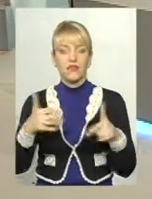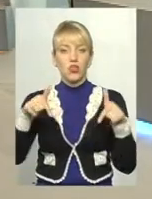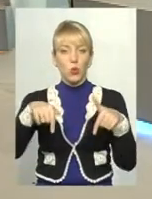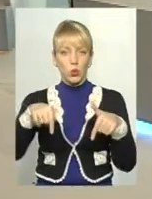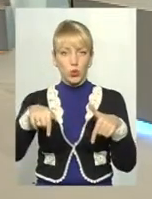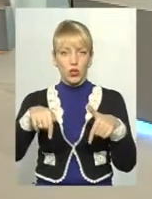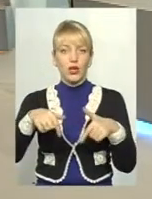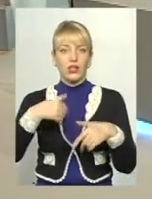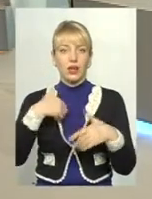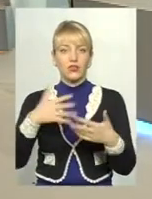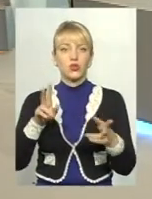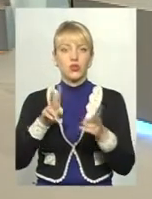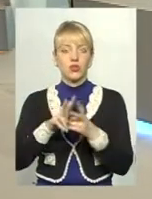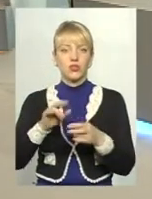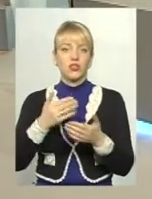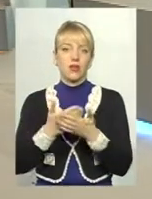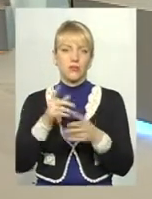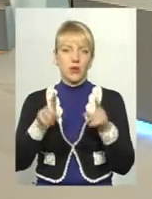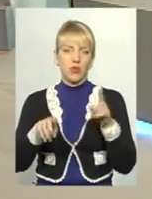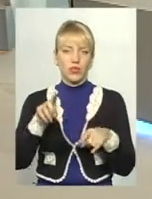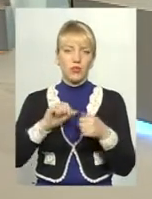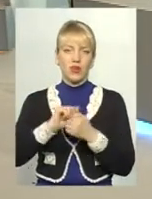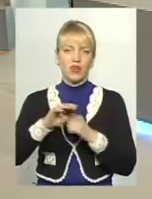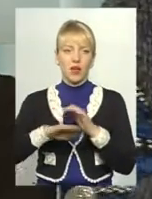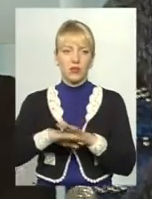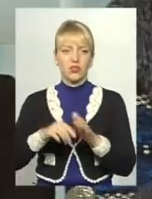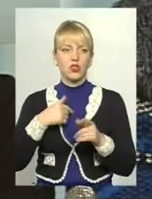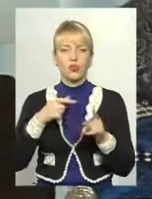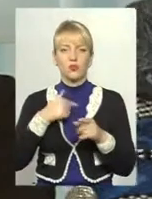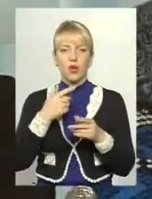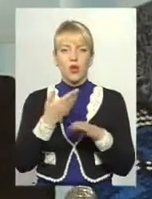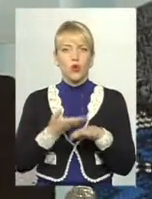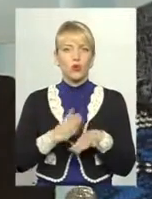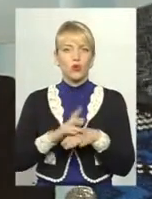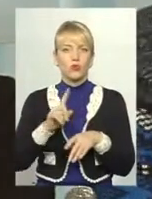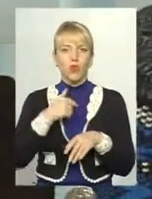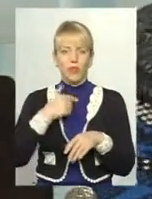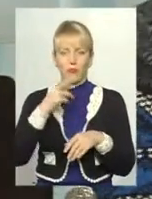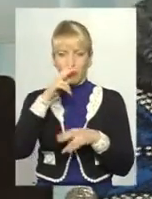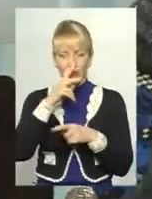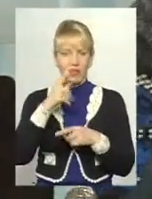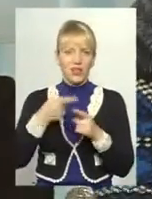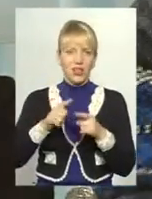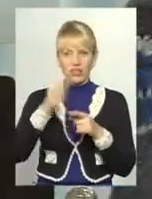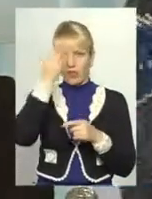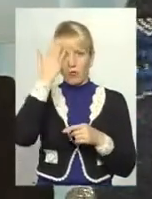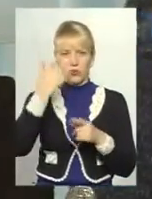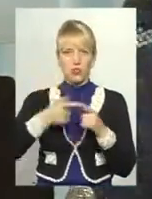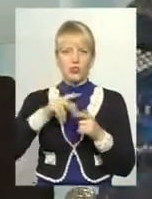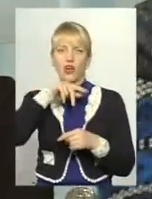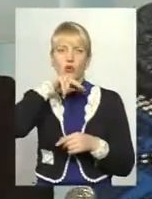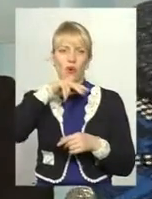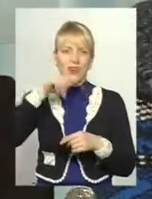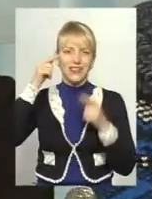вже навіть я зустрічаю періодично в Кам'яці, їх важко, щоб я не побилив, що японці, чи корейці, вони сходять. Знаєте, як в них один фотографується, всі на